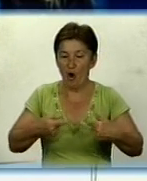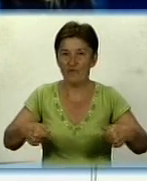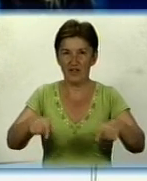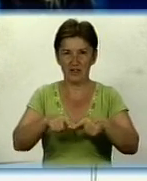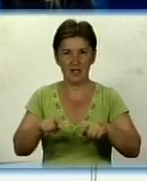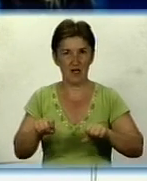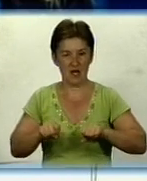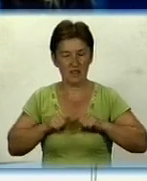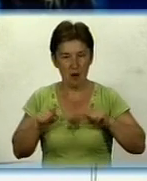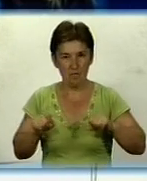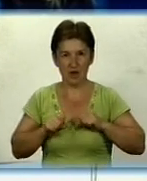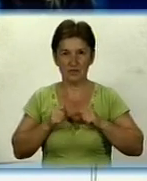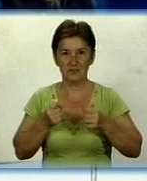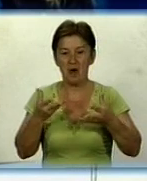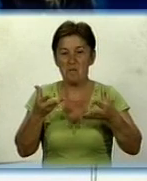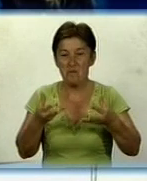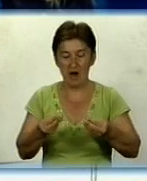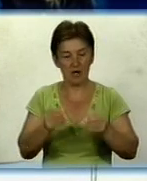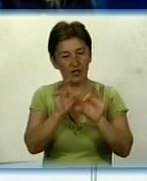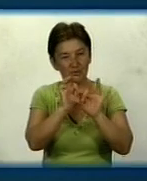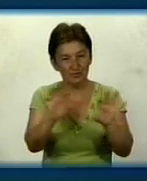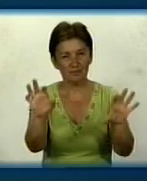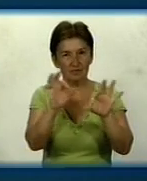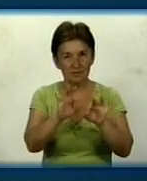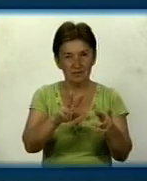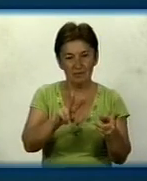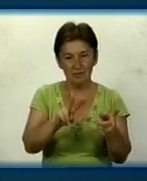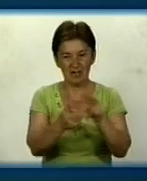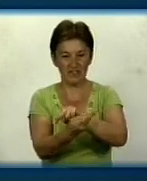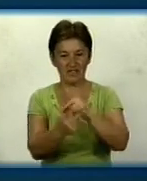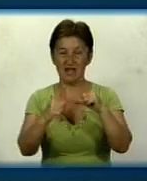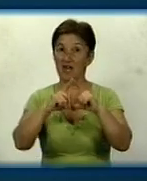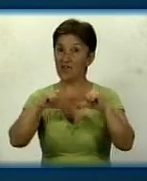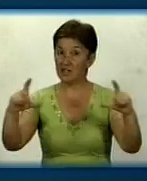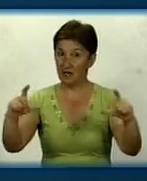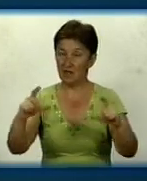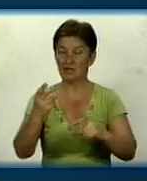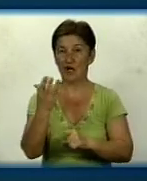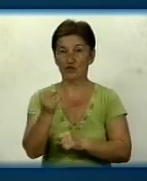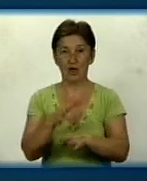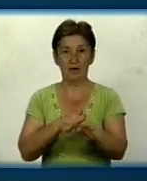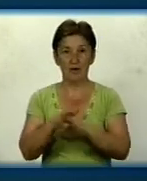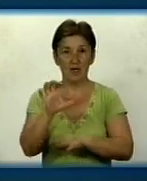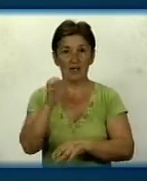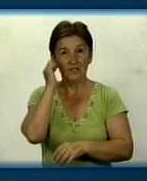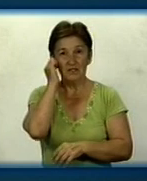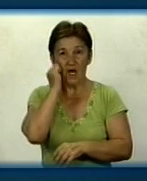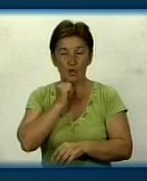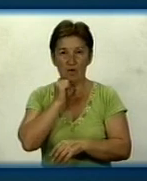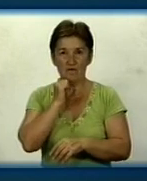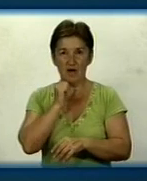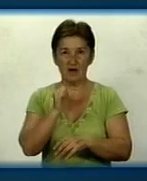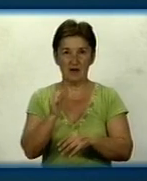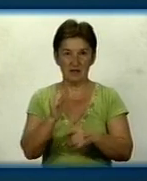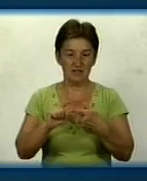так би мовити, м'яко перевести на ці квитанції. Забезпечивши їх ще квитанціями старого зразку АБОН-книжок і на